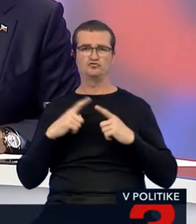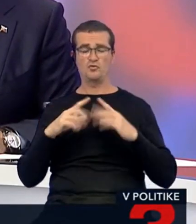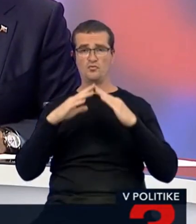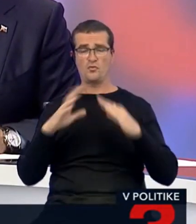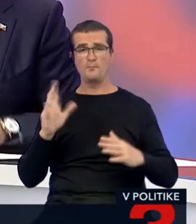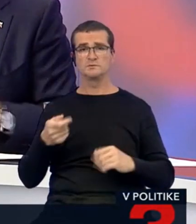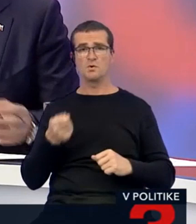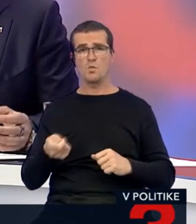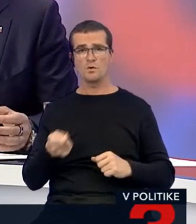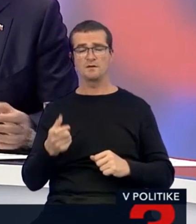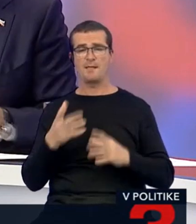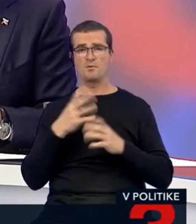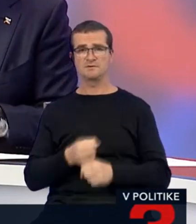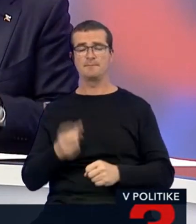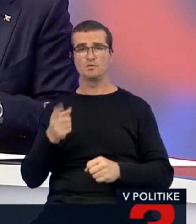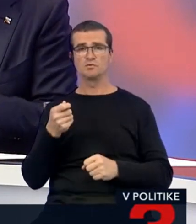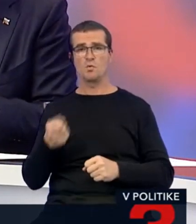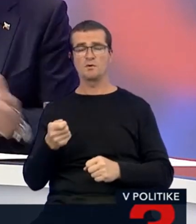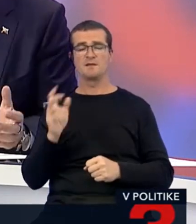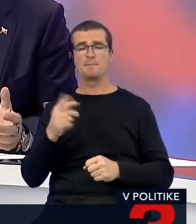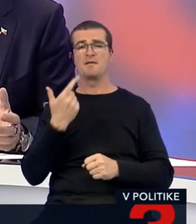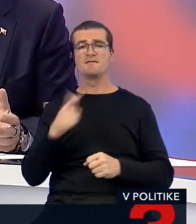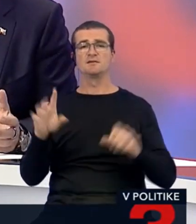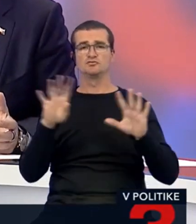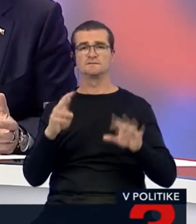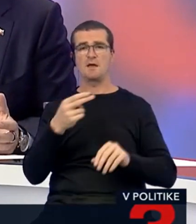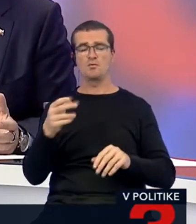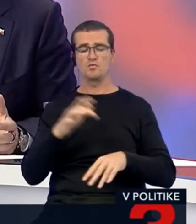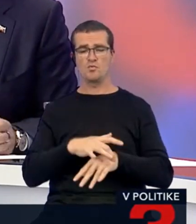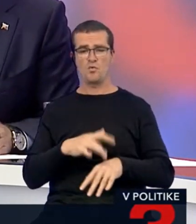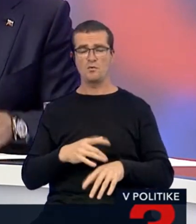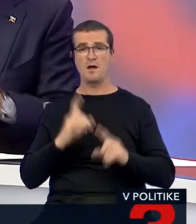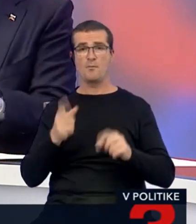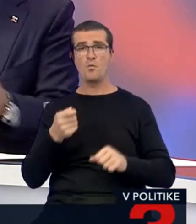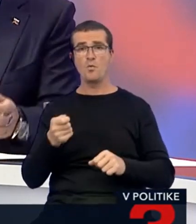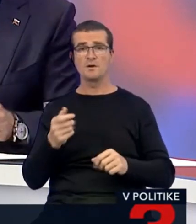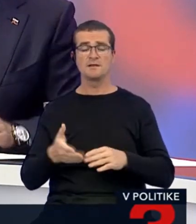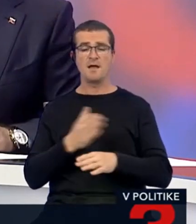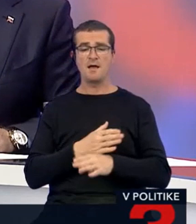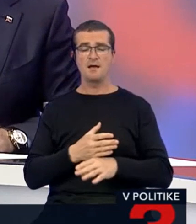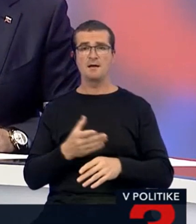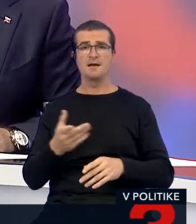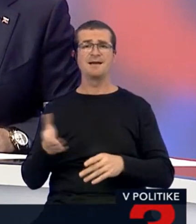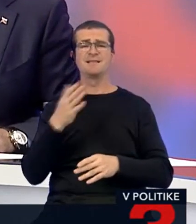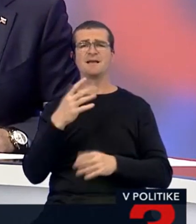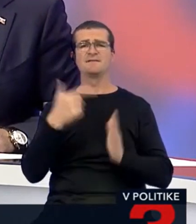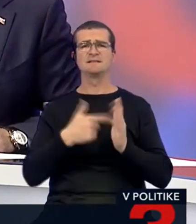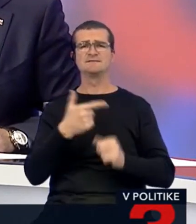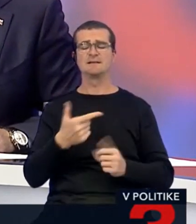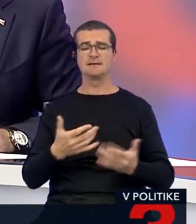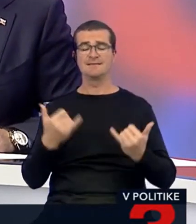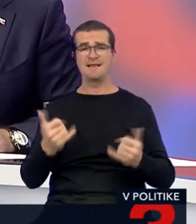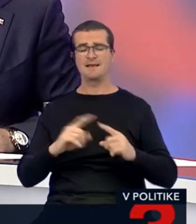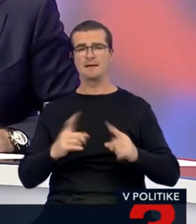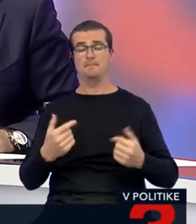tak musí kúriť, lebo zamrzne. A musí kúriť, aj keď má len 290 EUR dôchodok. musela kúriť aj vlochu 2020. Kde ste boli vlochu 2020? dnes má